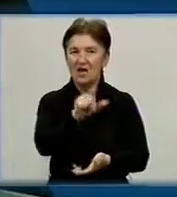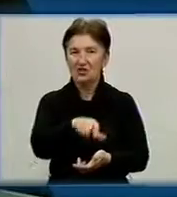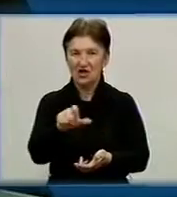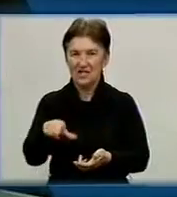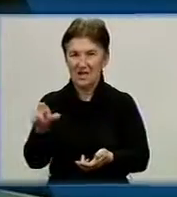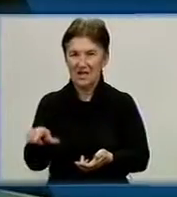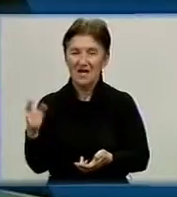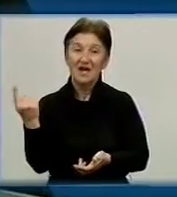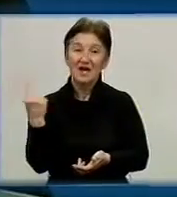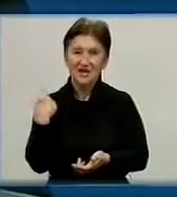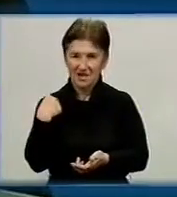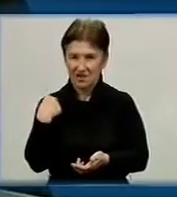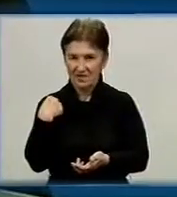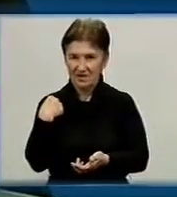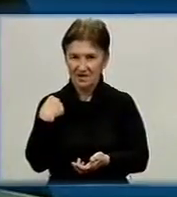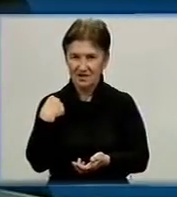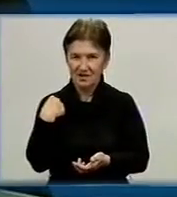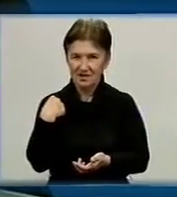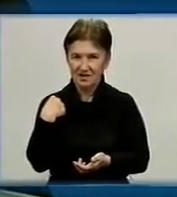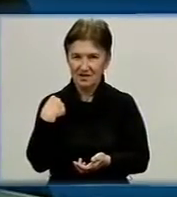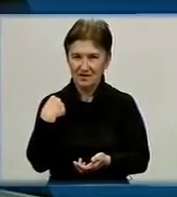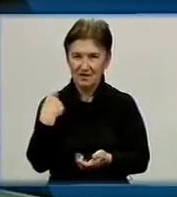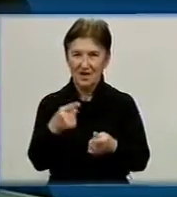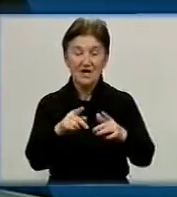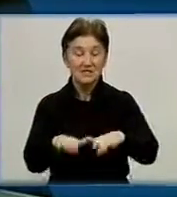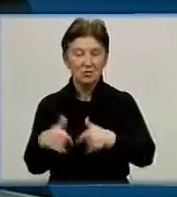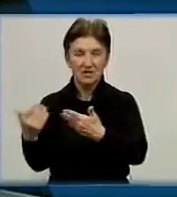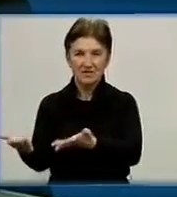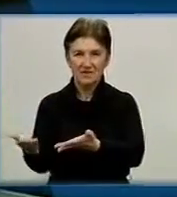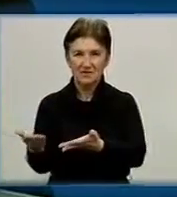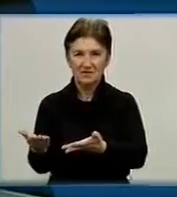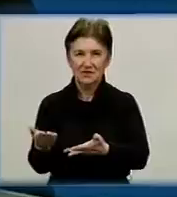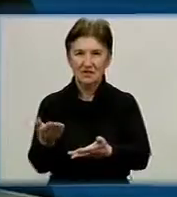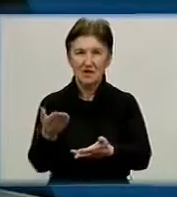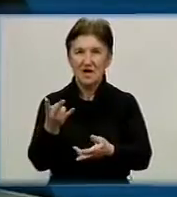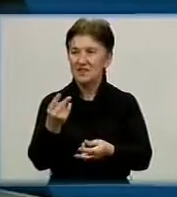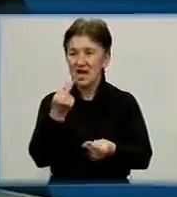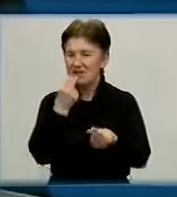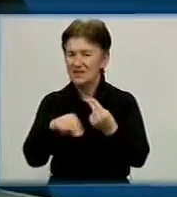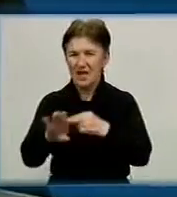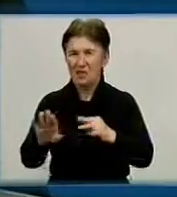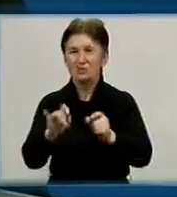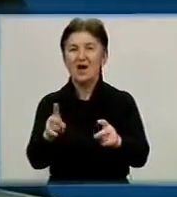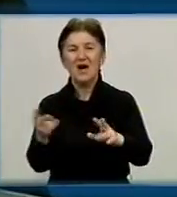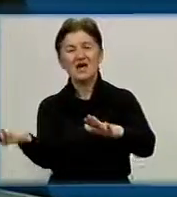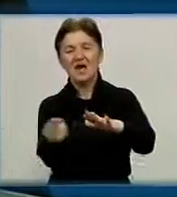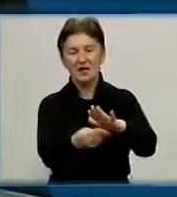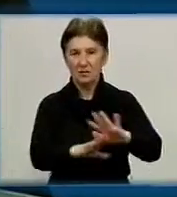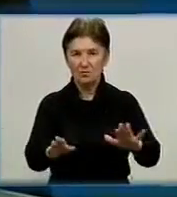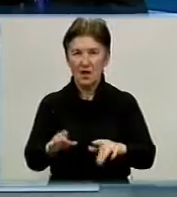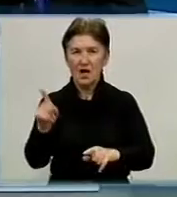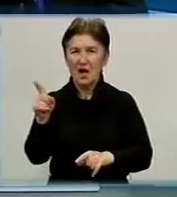Кіровограда запропонувати. Це не в якості реклами, боже, збав. Це хліб з